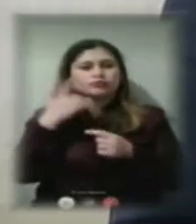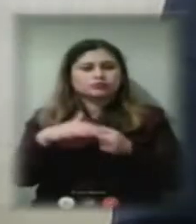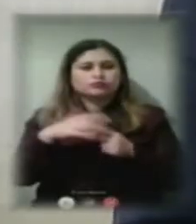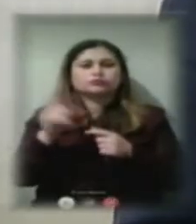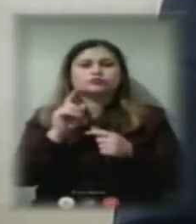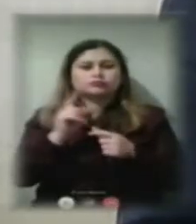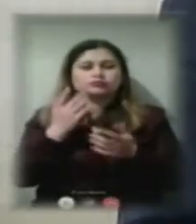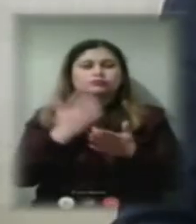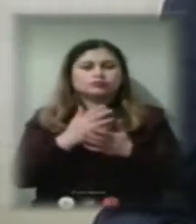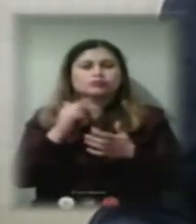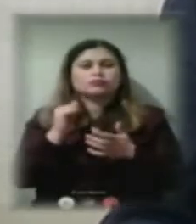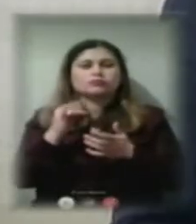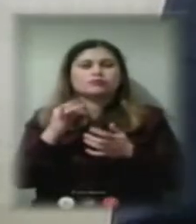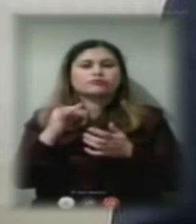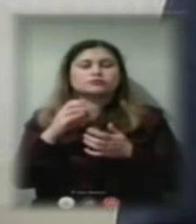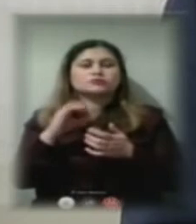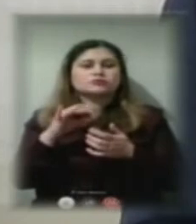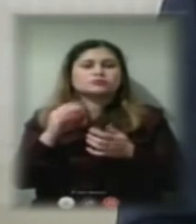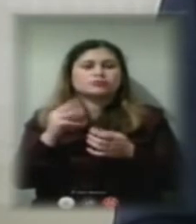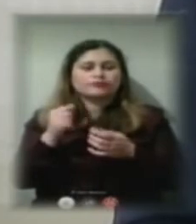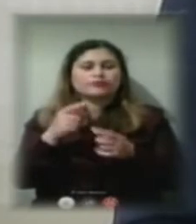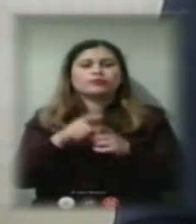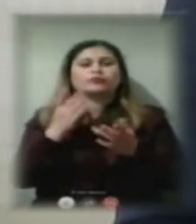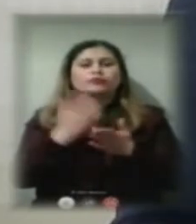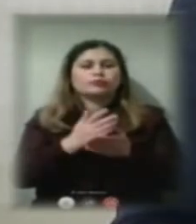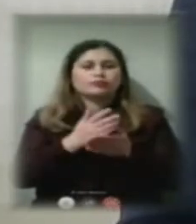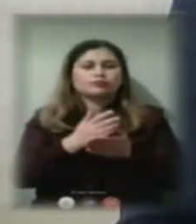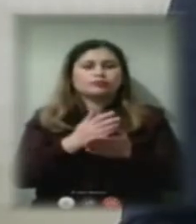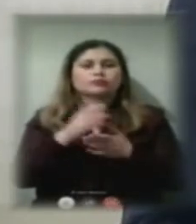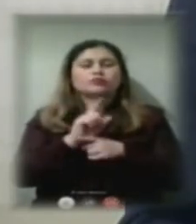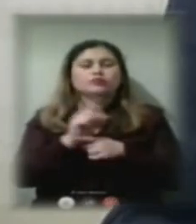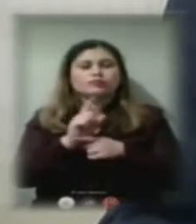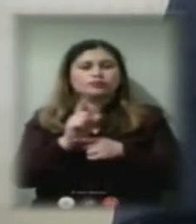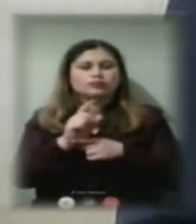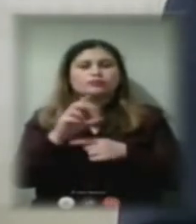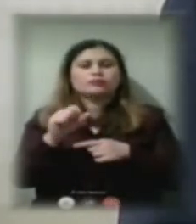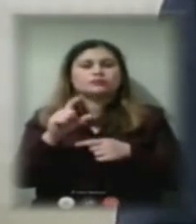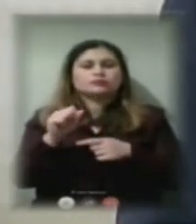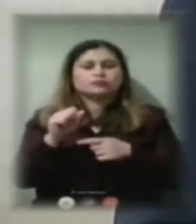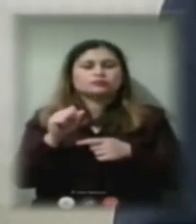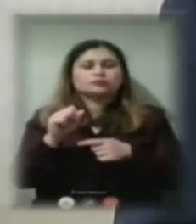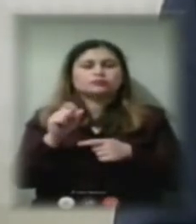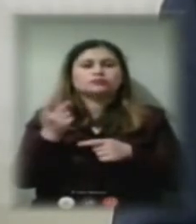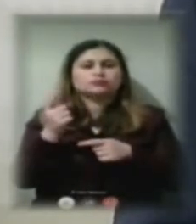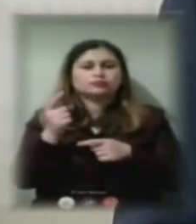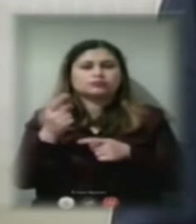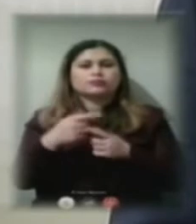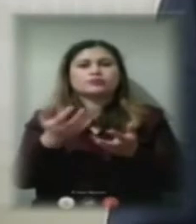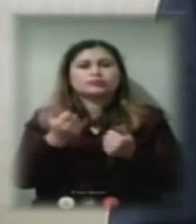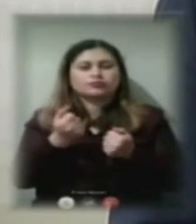гідравлічна система, є нормативна якась база, тому приймати тепло